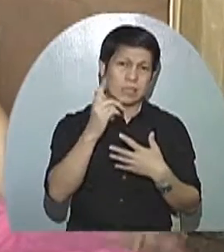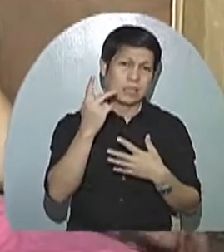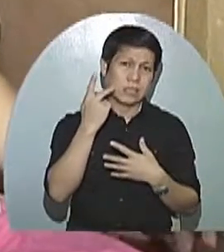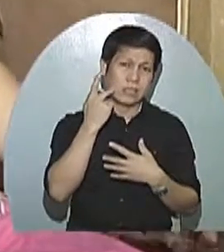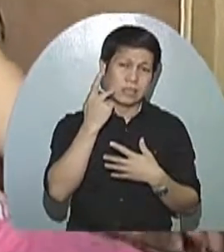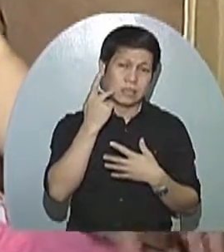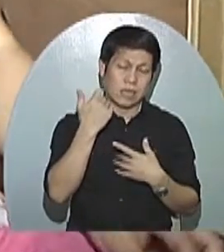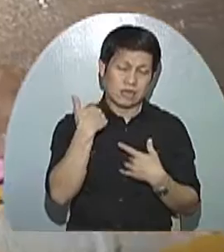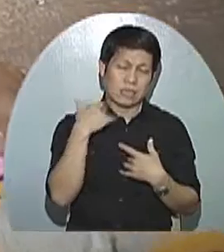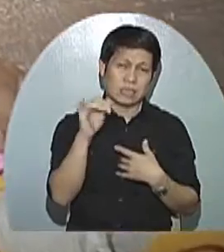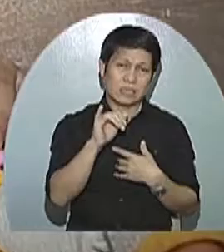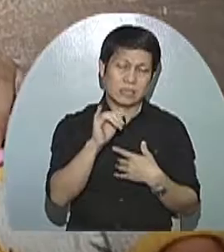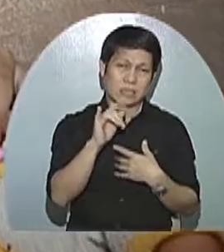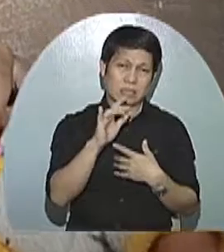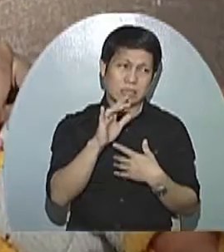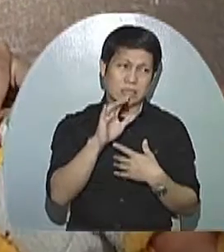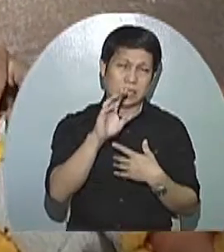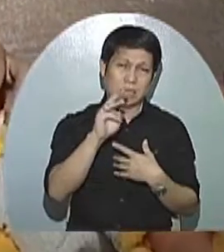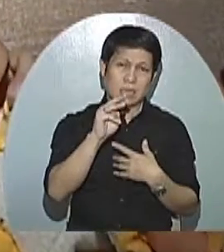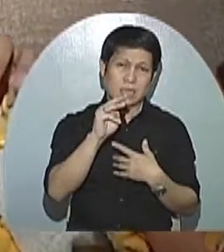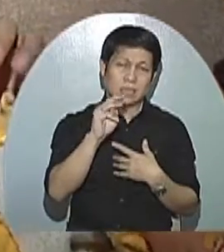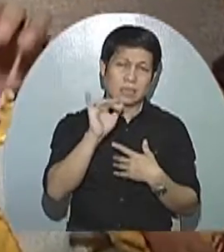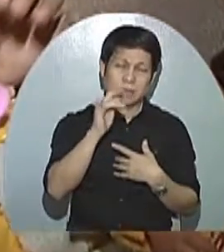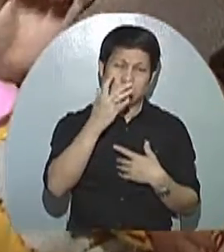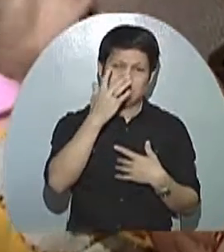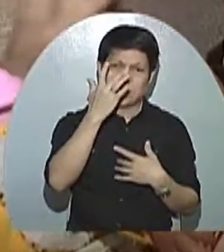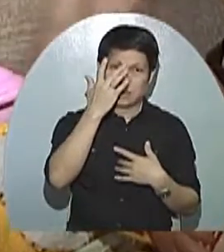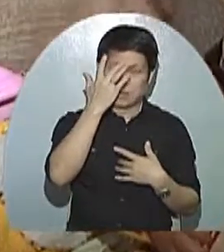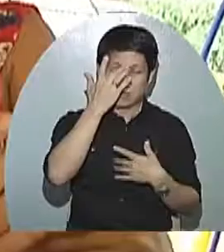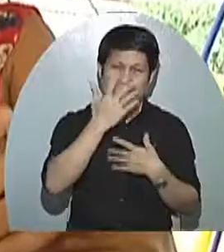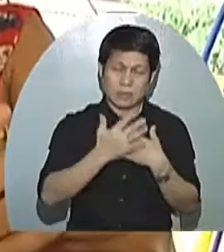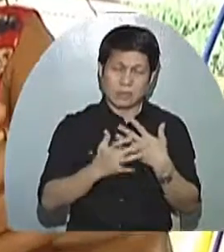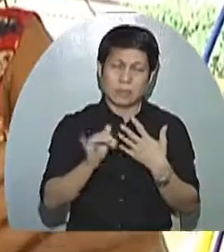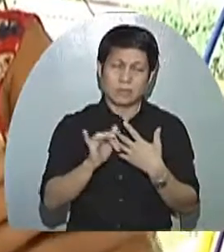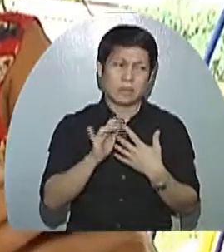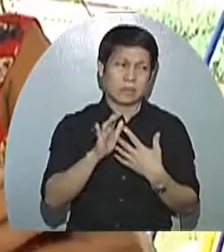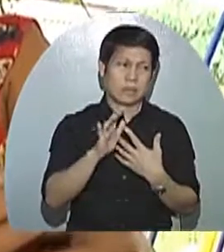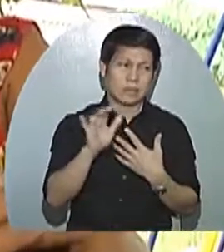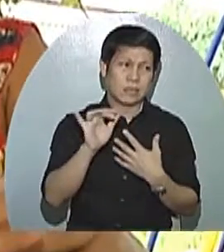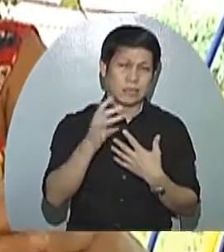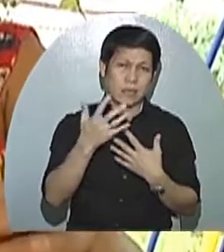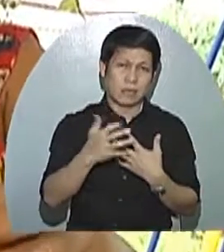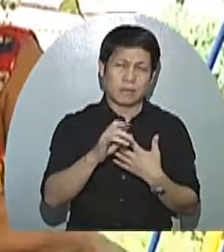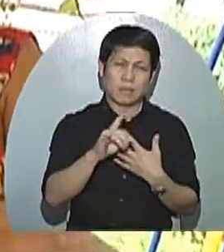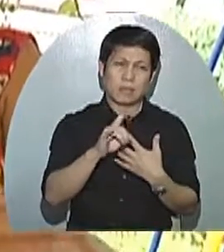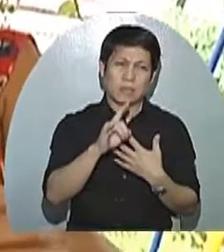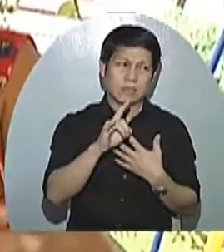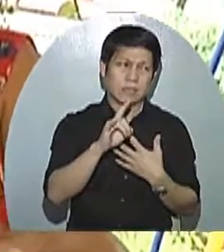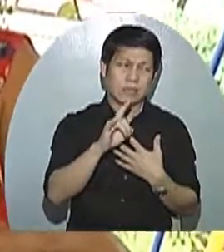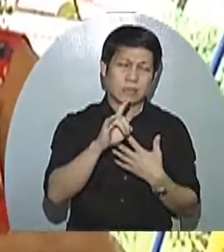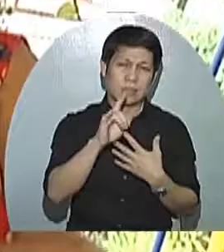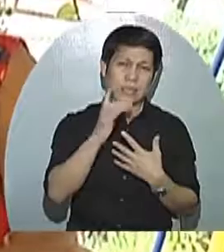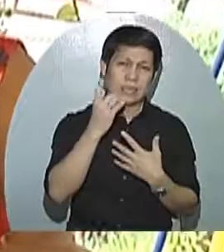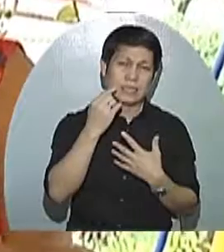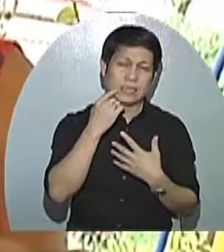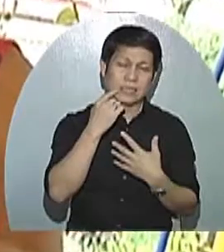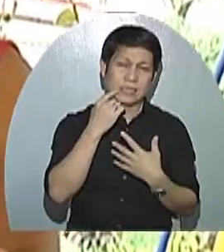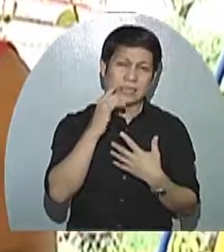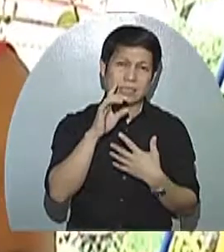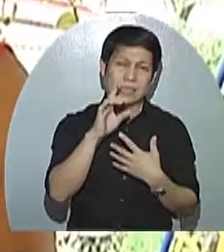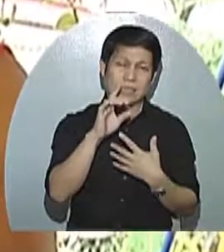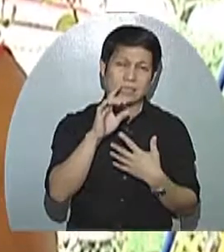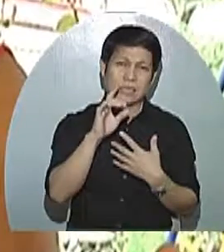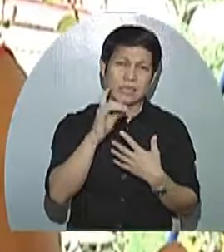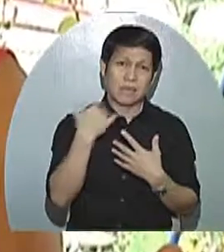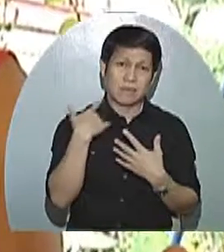Kimberly Oppon na meron namang acute myeloid leukemia. Si Mary Christine Calma naman na nagkaroon ng beta thalassemia